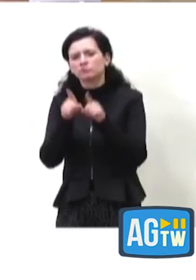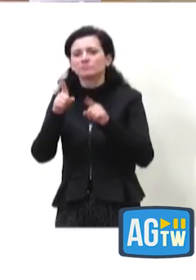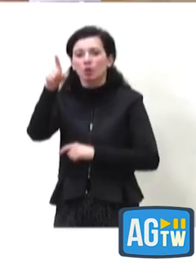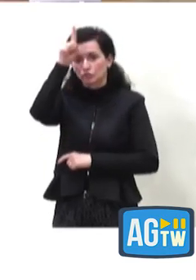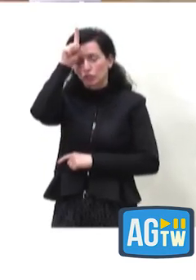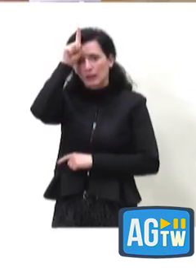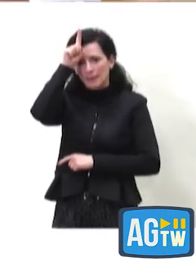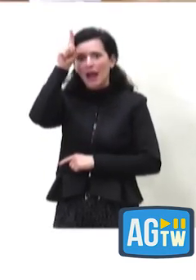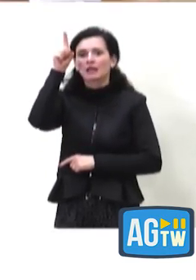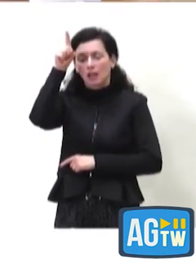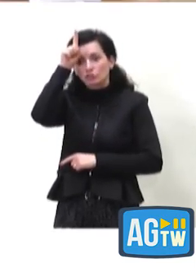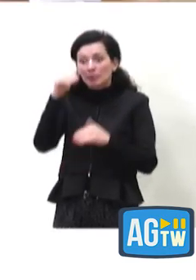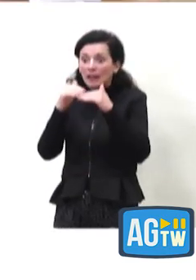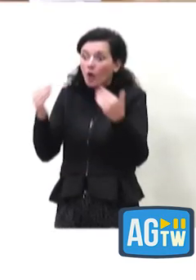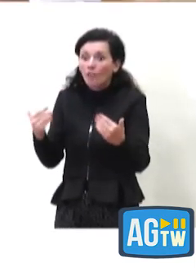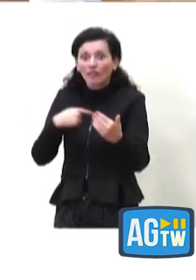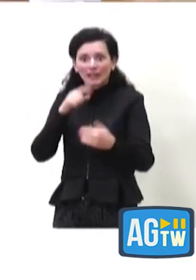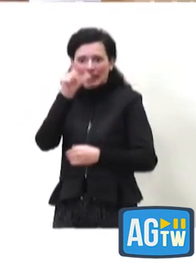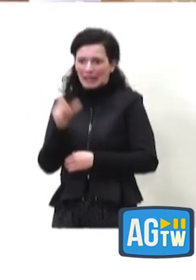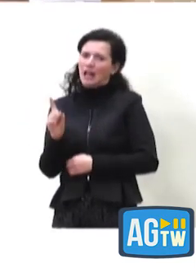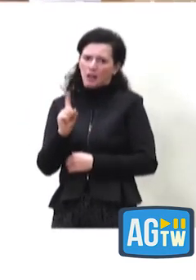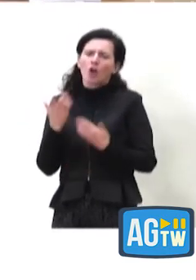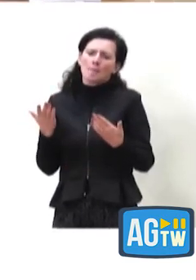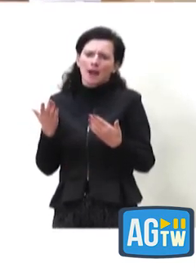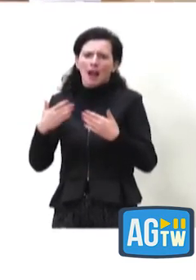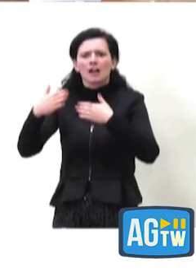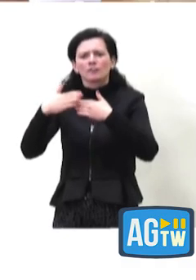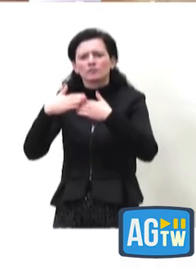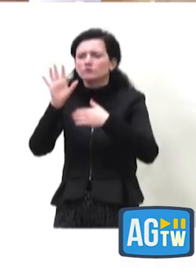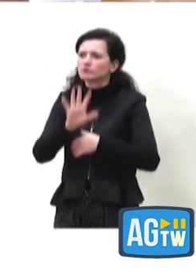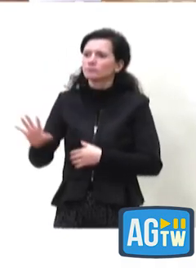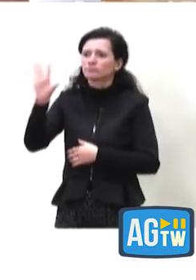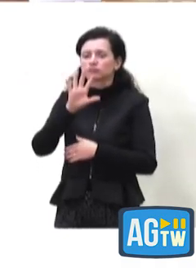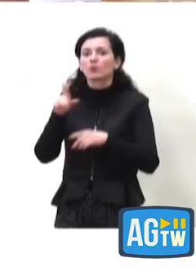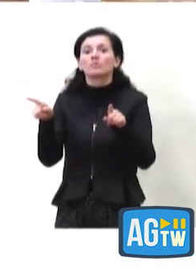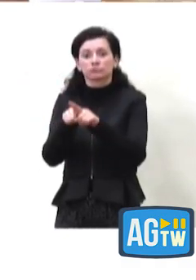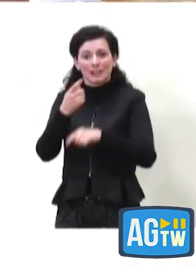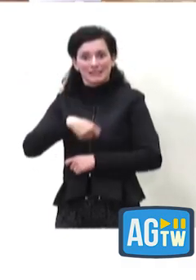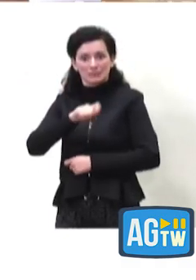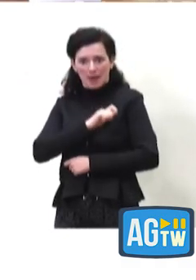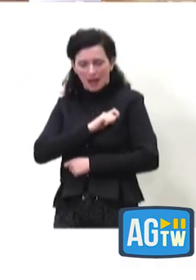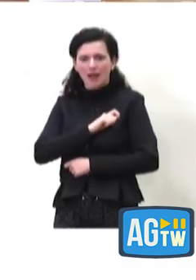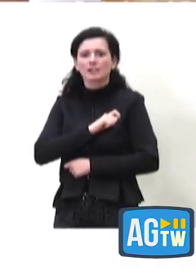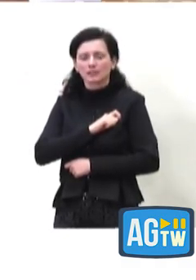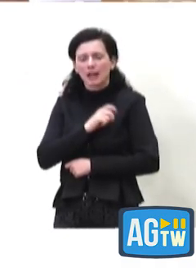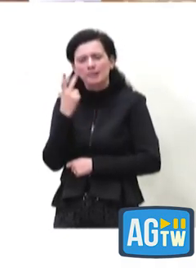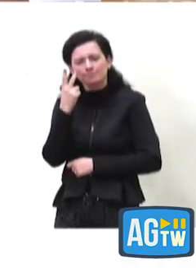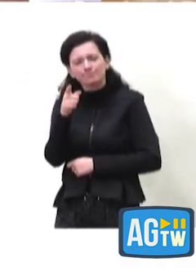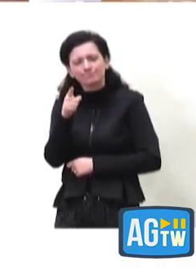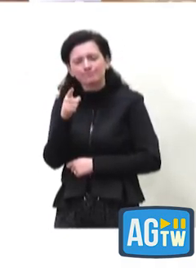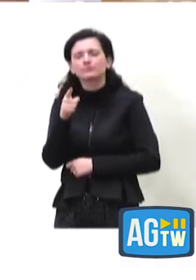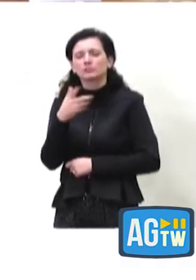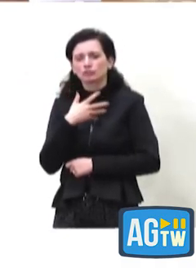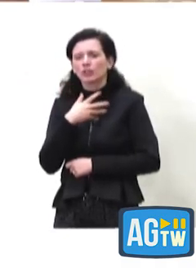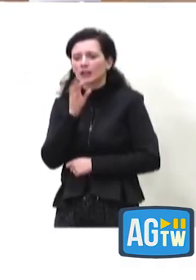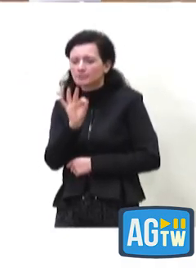come la Germania che non è proprio confinante con noi, ma è un paese vicino al centro Europa, mentre la Spagna ha un'incidenza in